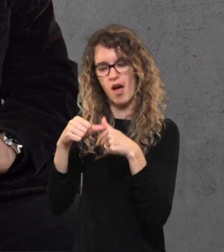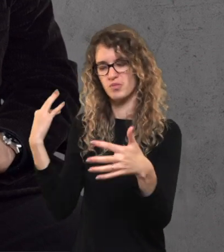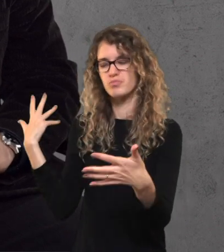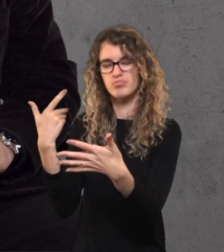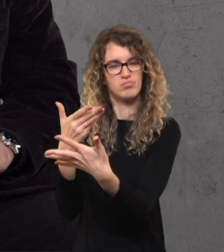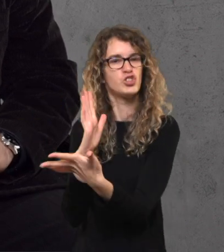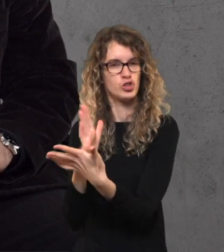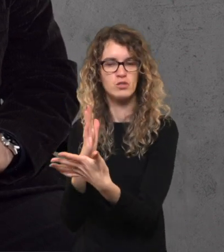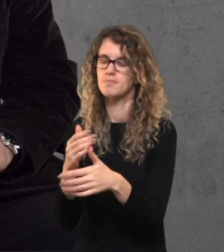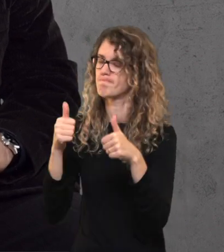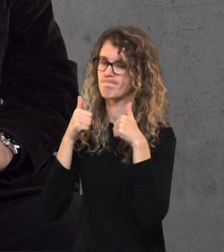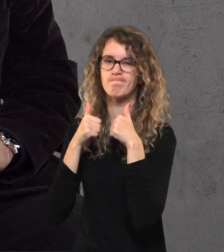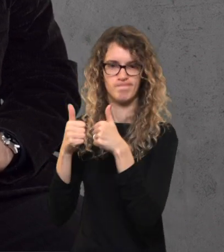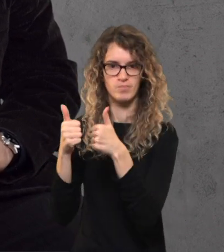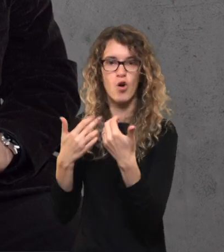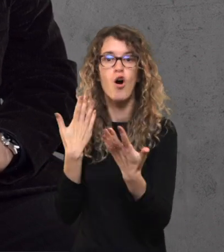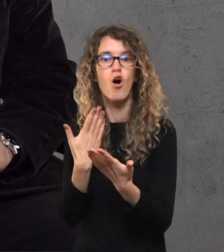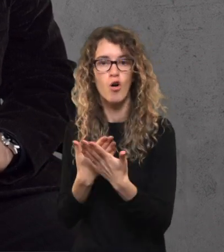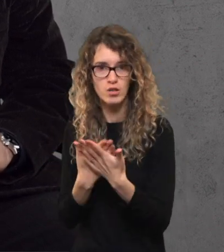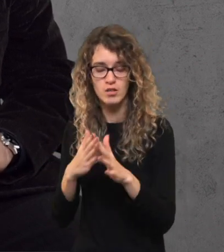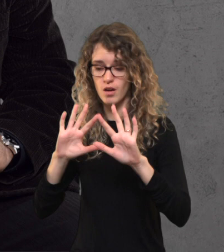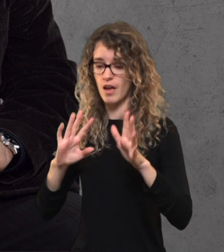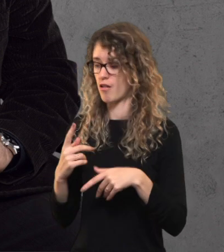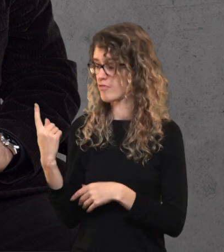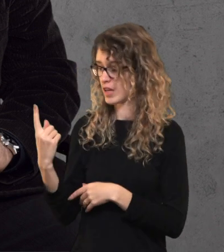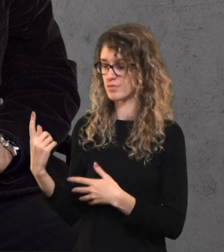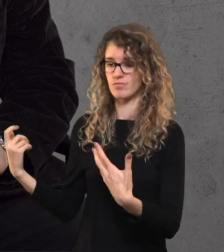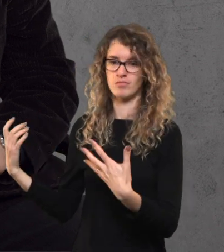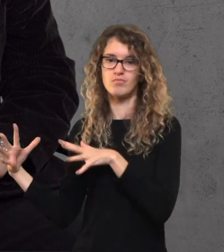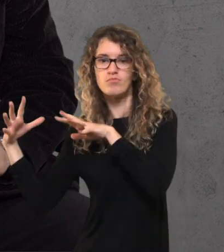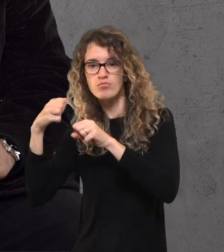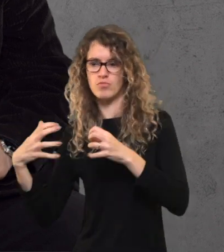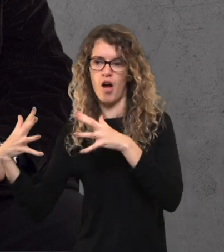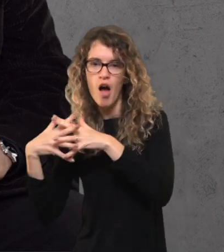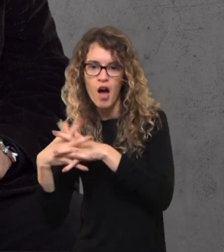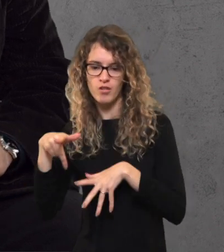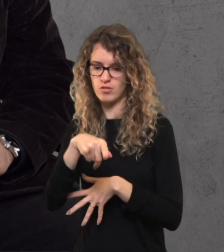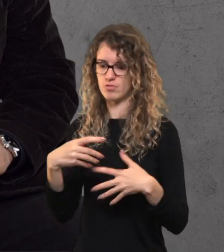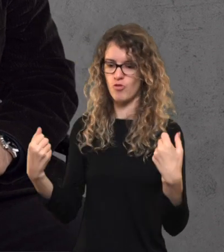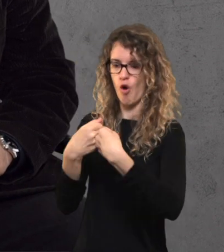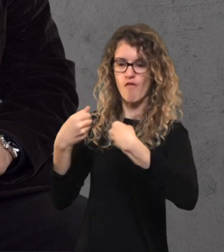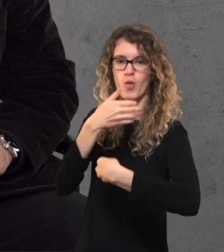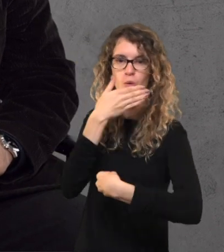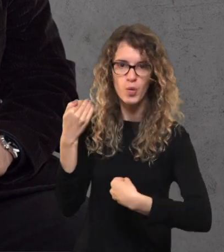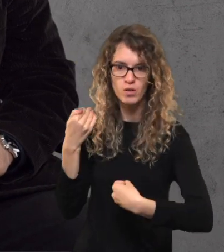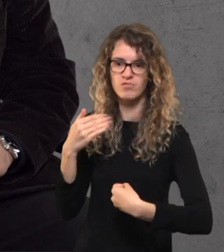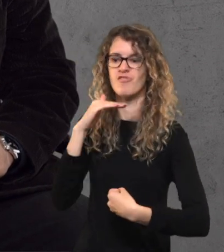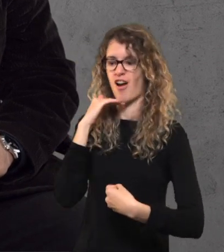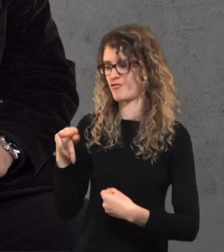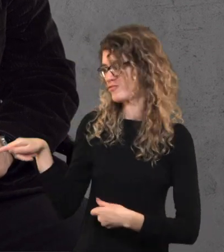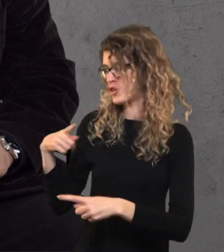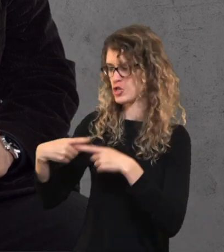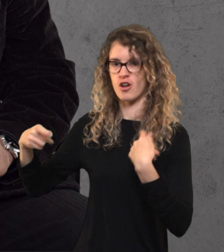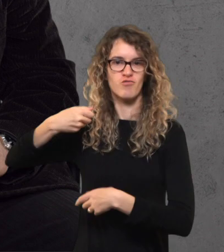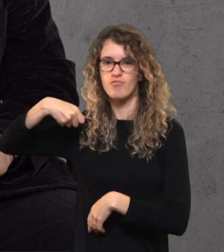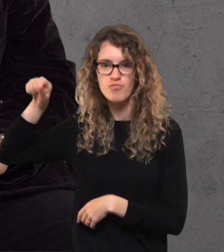jau keletą metų. Ir ačiū Dėvui, nes jeigu viena pusė kariauja, o kita nekareuja, tai reiškia ta, kuri kariauja laimi,